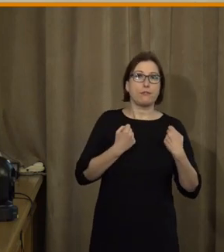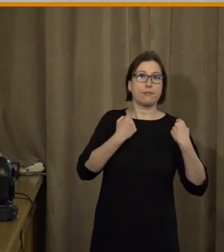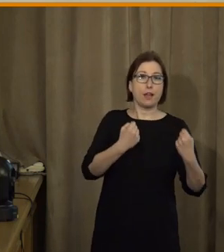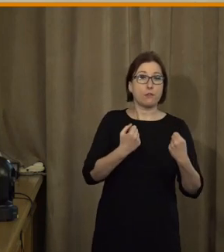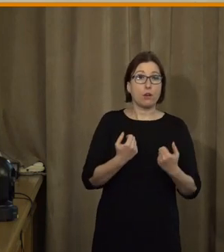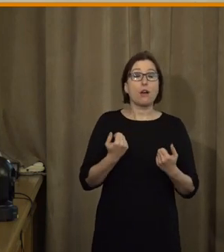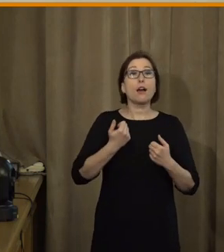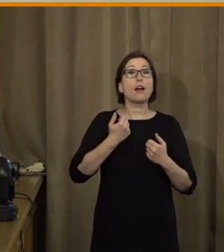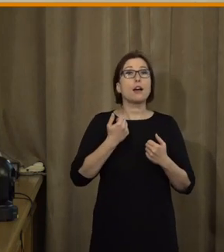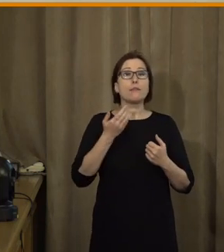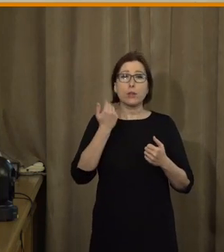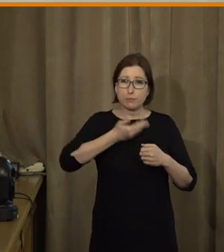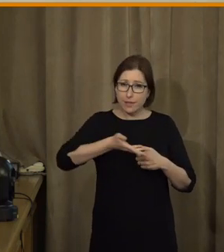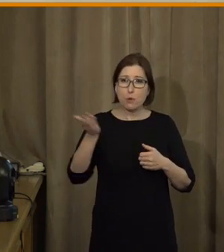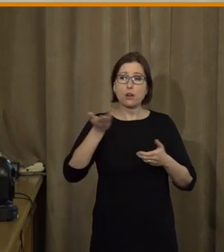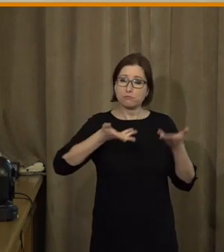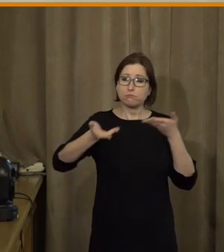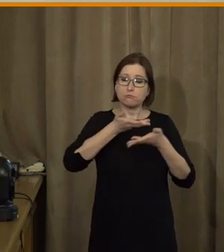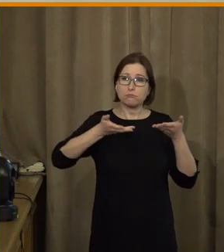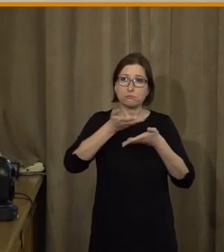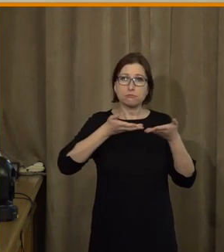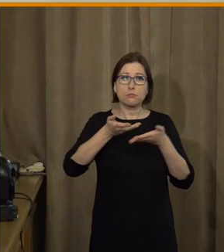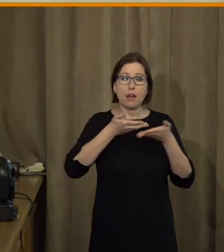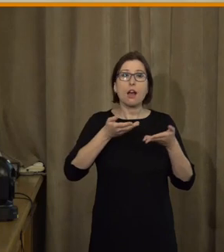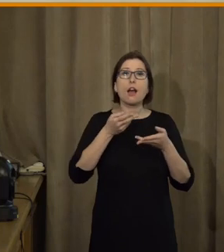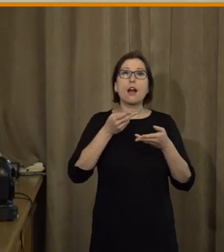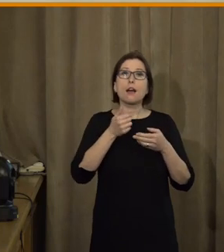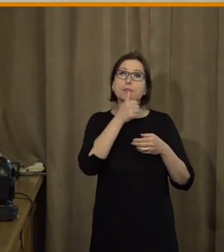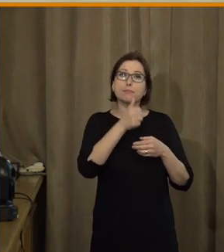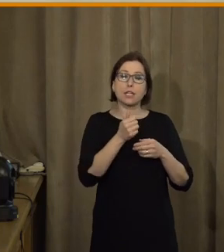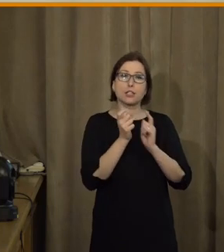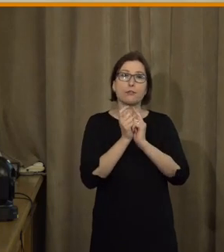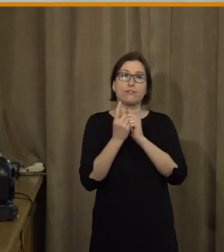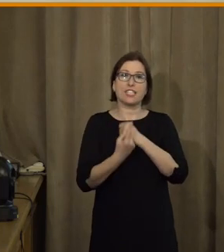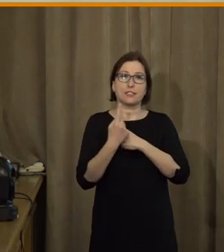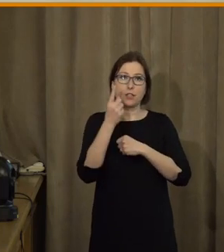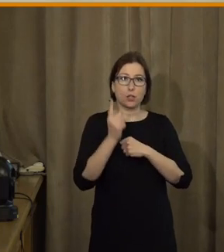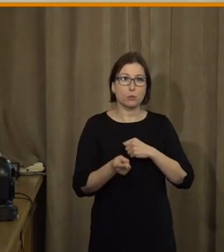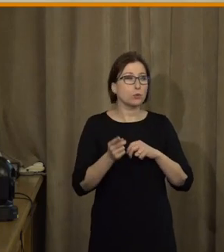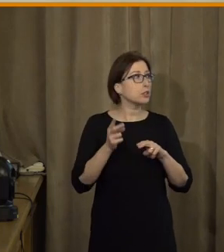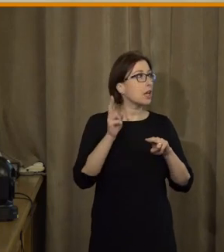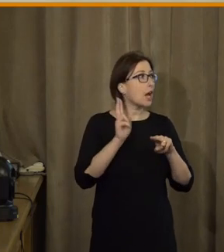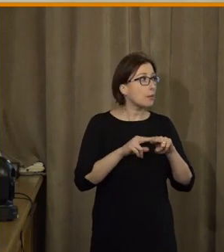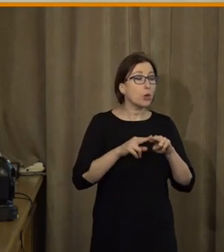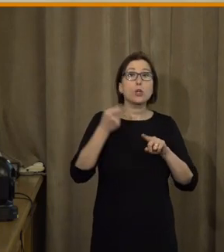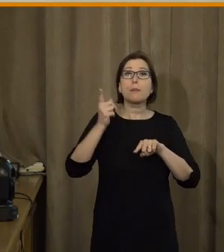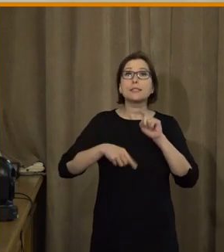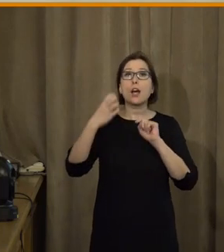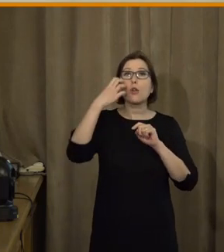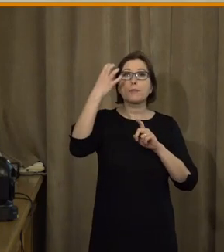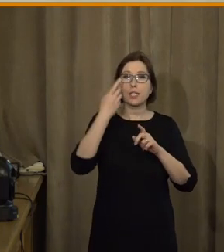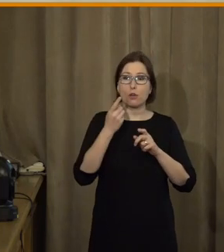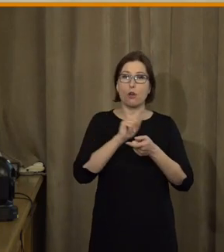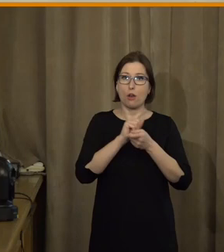Byla to demokratická, široká diskuze a nějak nevedla k řešení. A potom se staly ty měchovský události